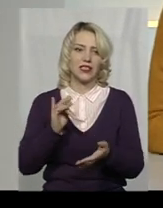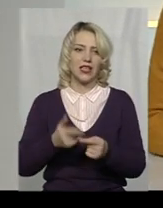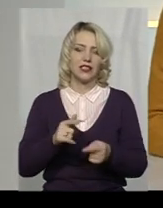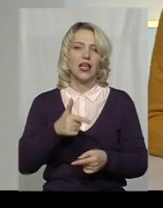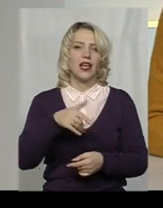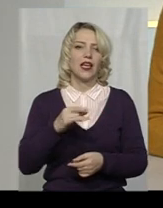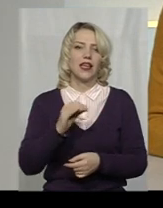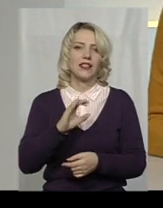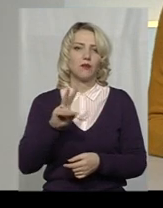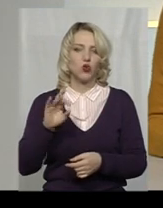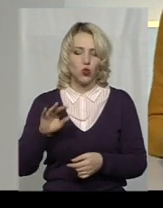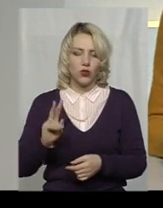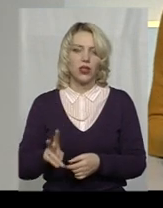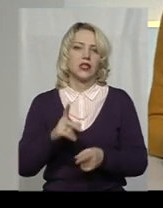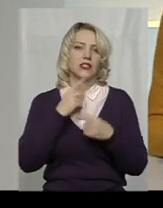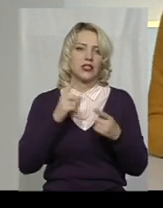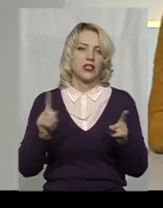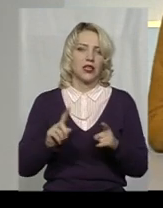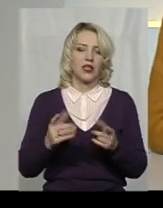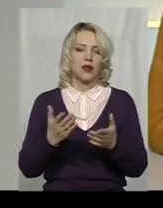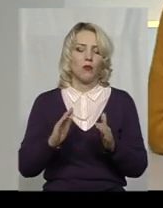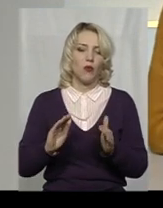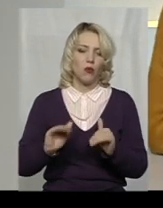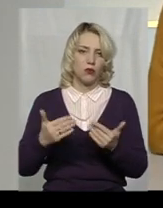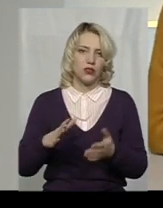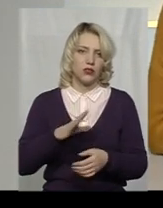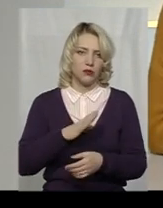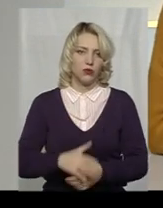Герасимчук, уточнила, які пропозиції вносились.